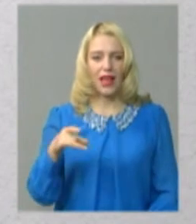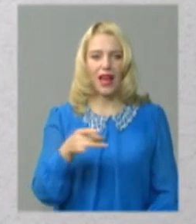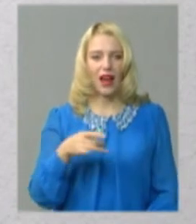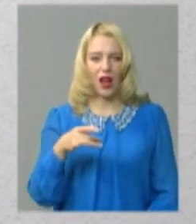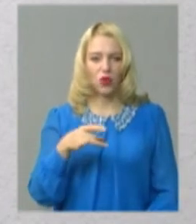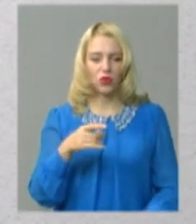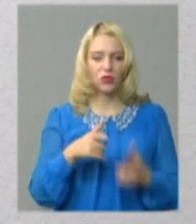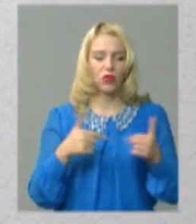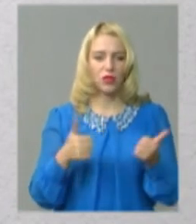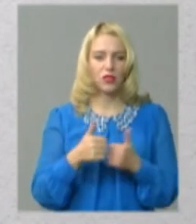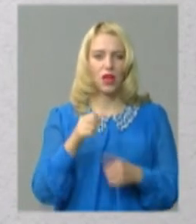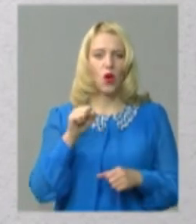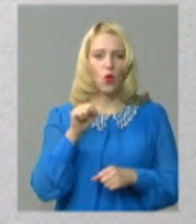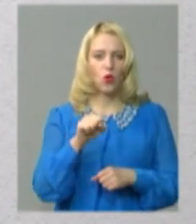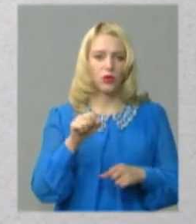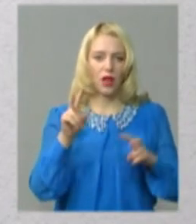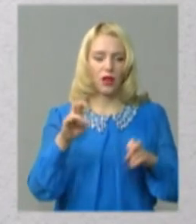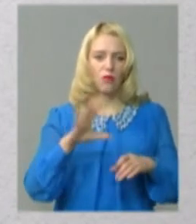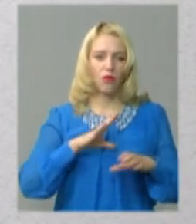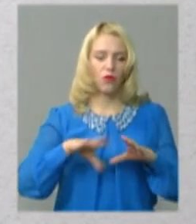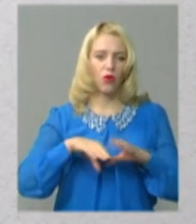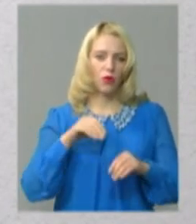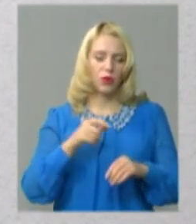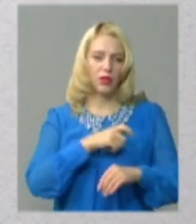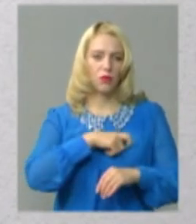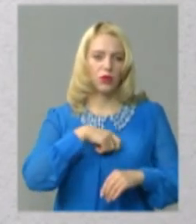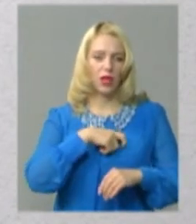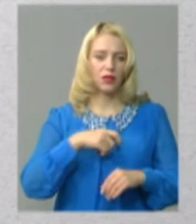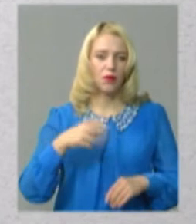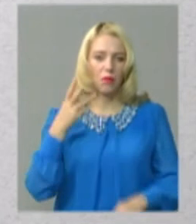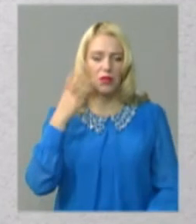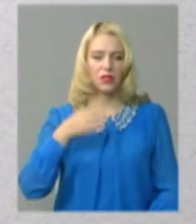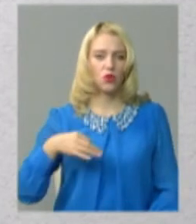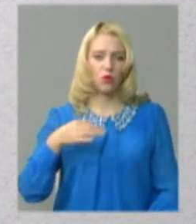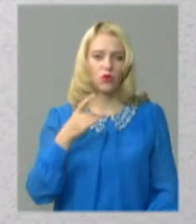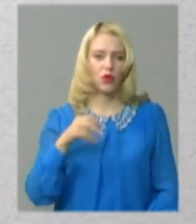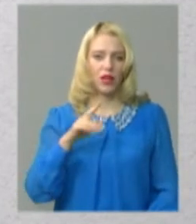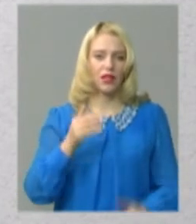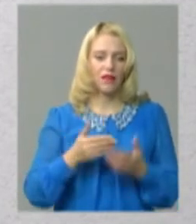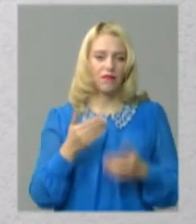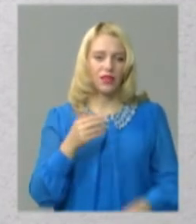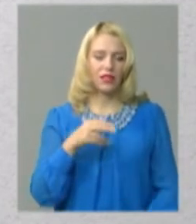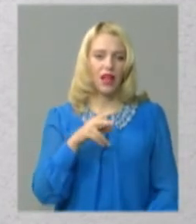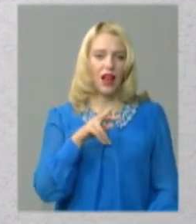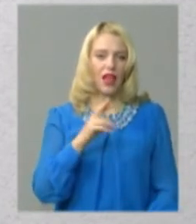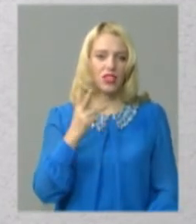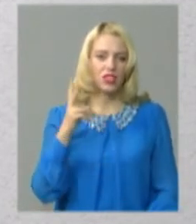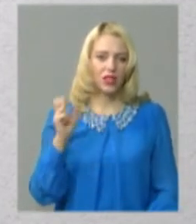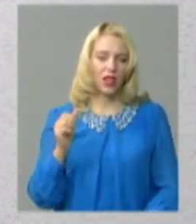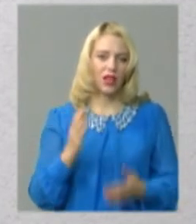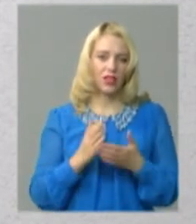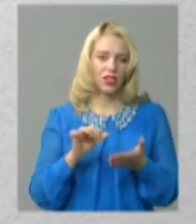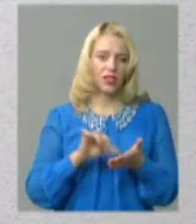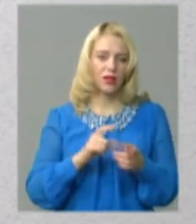«Удар» У 2015 році був обраний депутатом Хмельницької обласної ради від радикальної партії Олега Ляшка Є